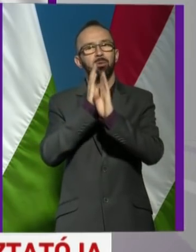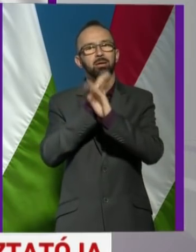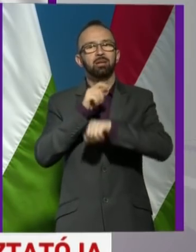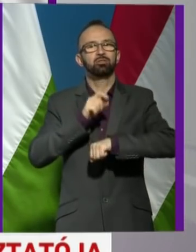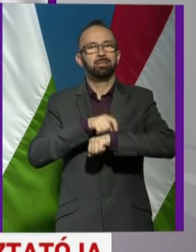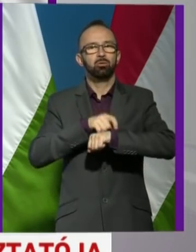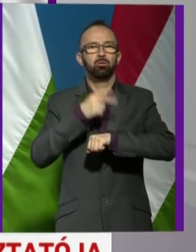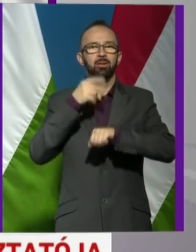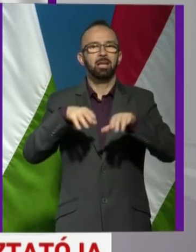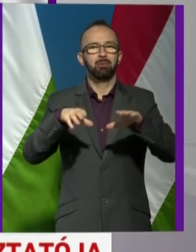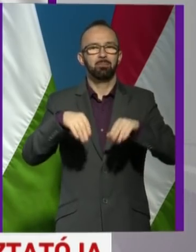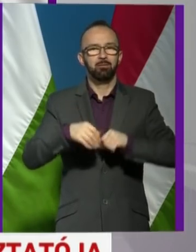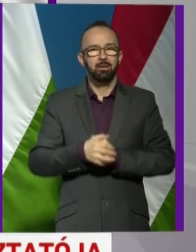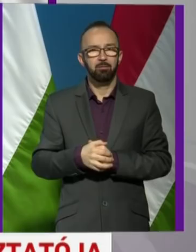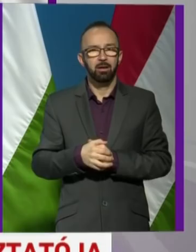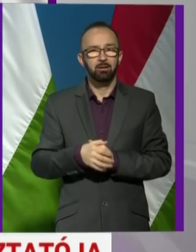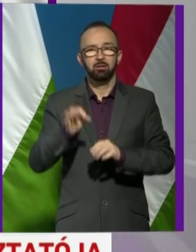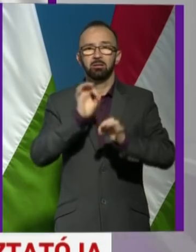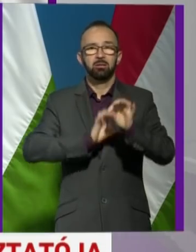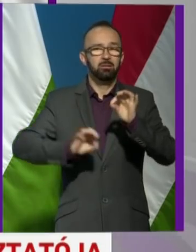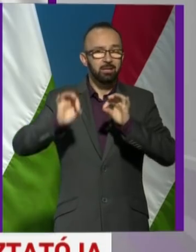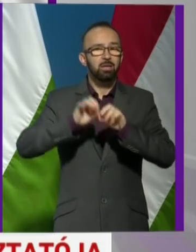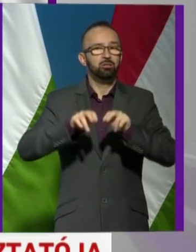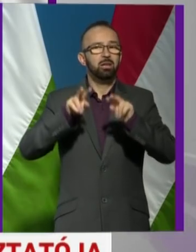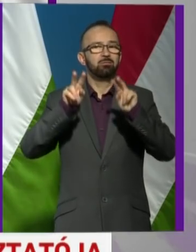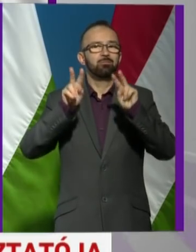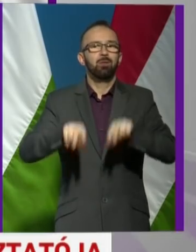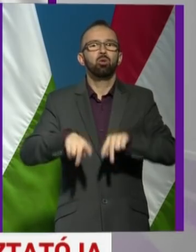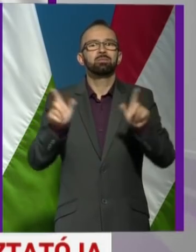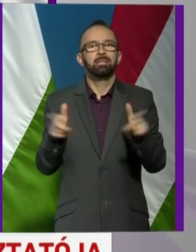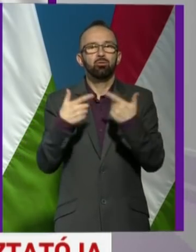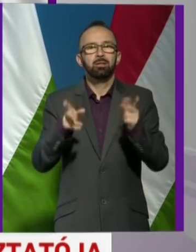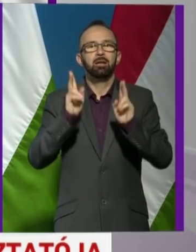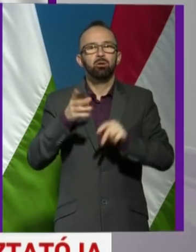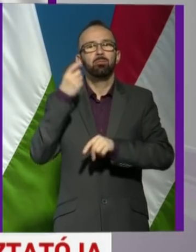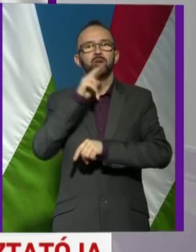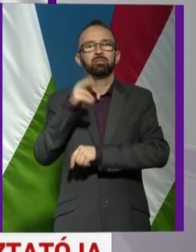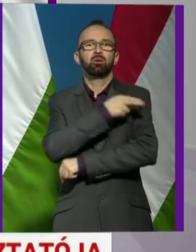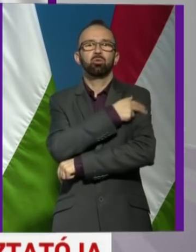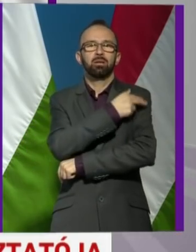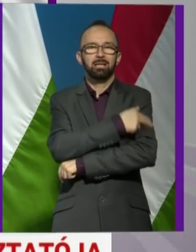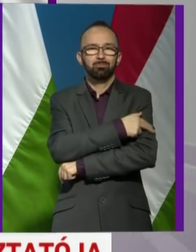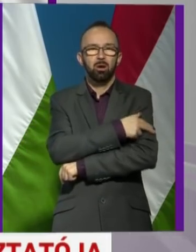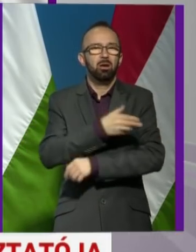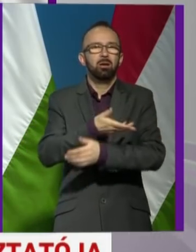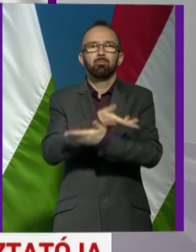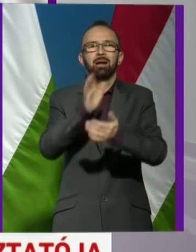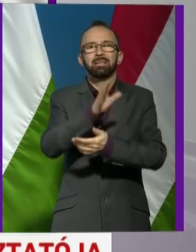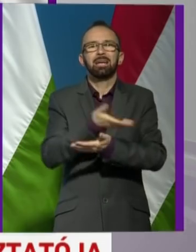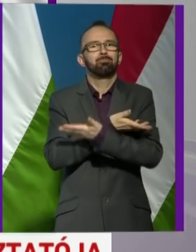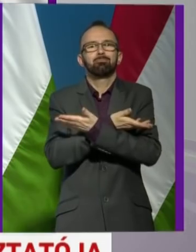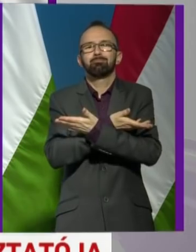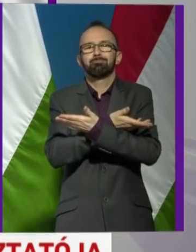időt figyelembe véve teljesen valószínűtlen, hogy a Bajcsi kórházban bárkinek